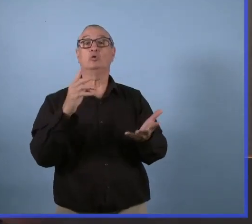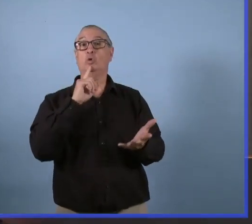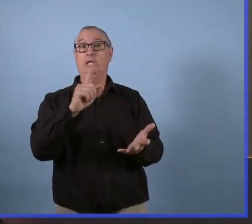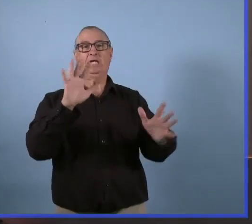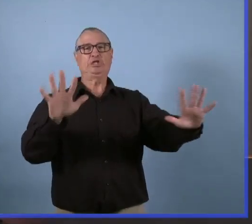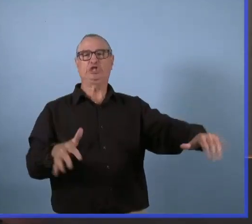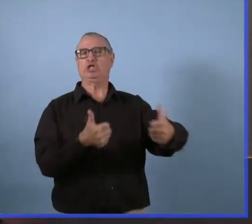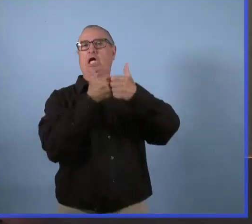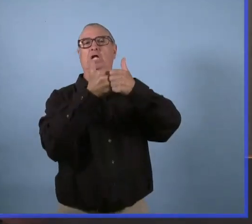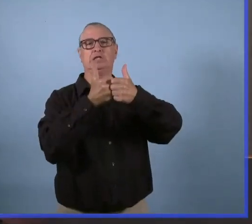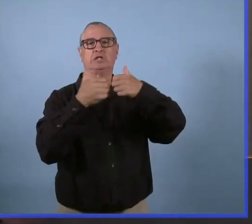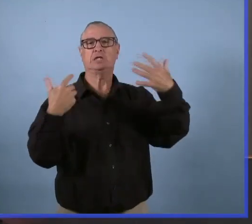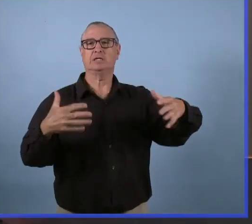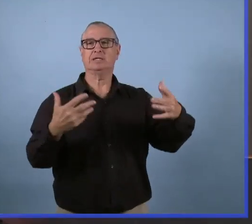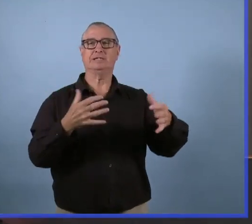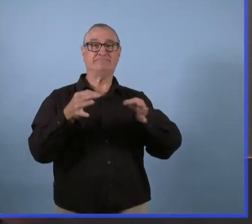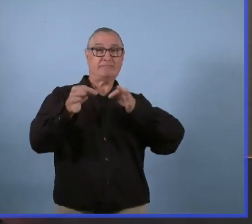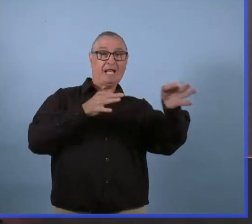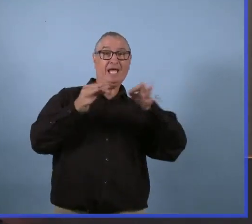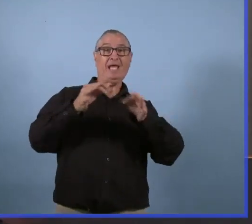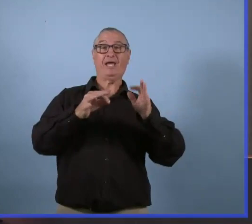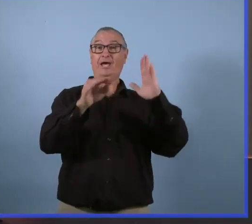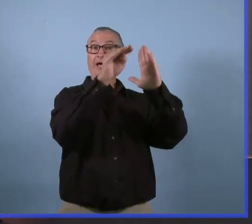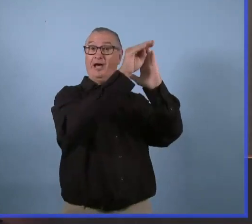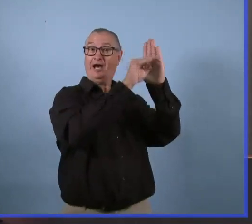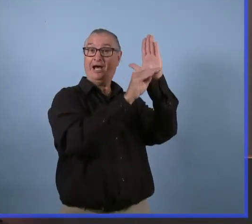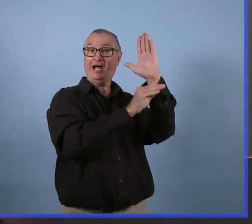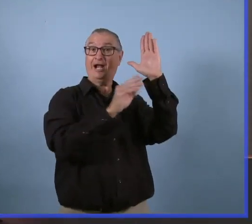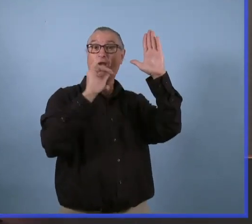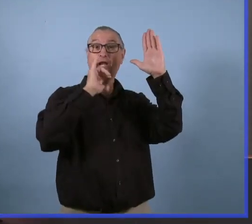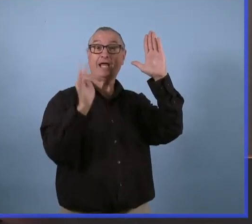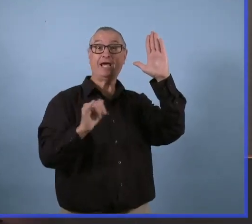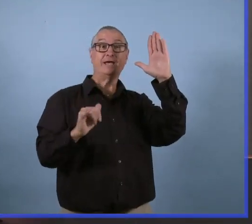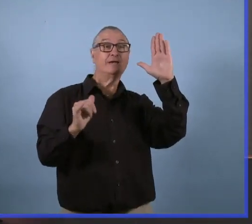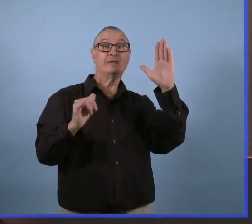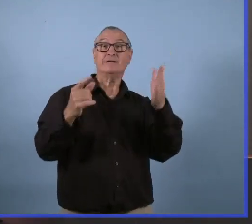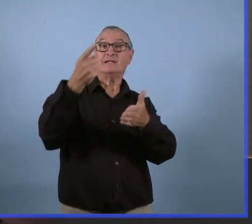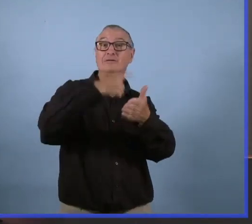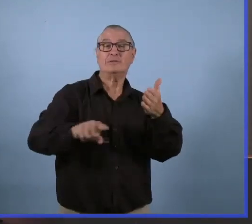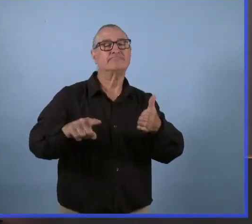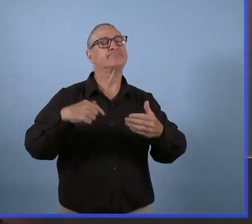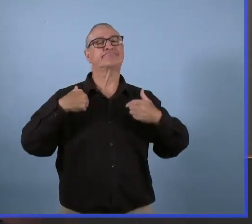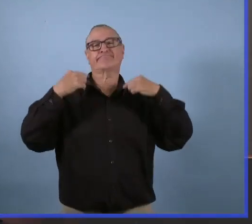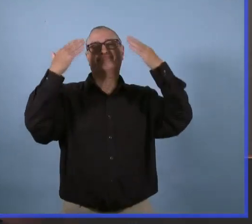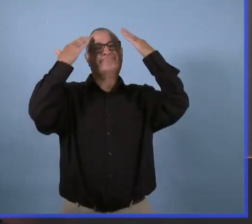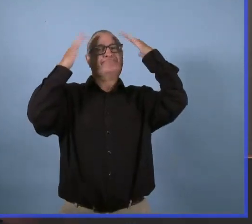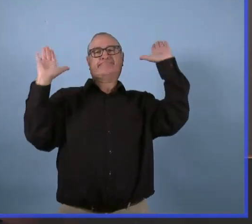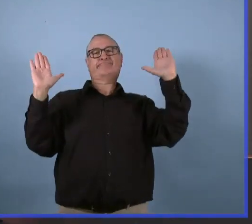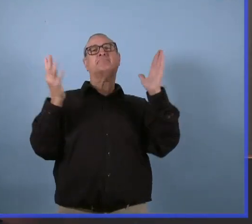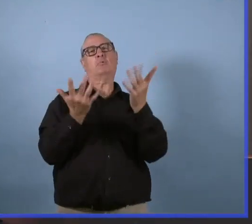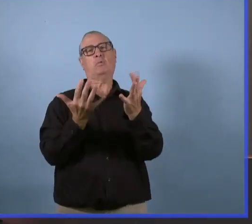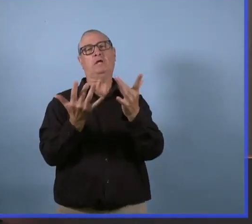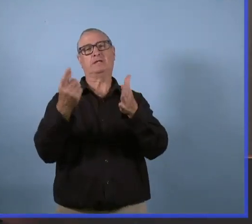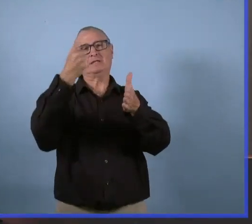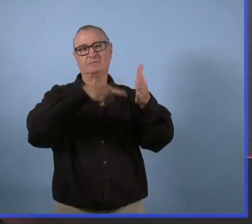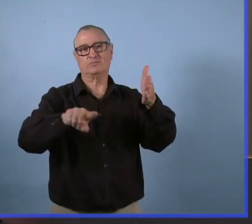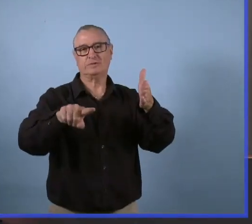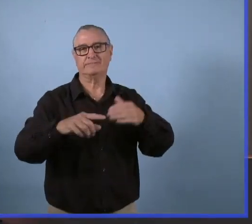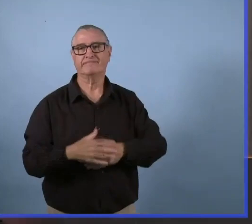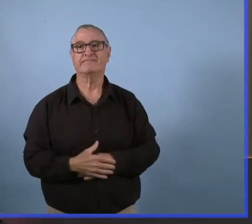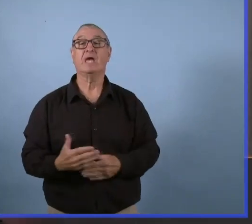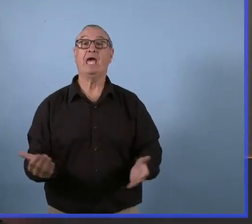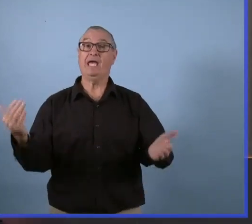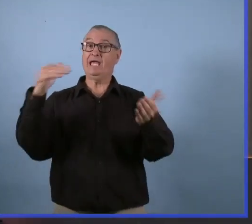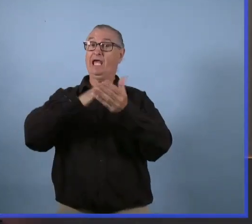Encore une fois, c'est difficile de discuter des ordres et de ce à quoi ils vont ressembler dans une semaine. il y a